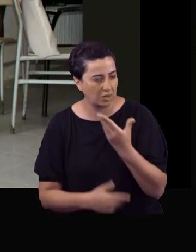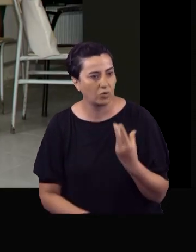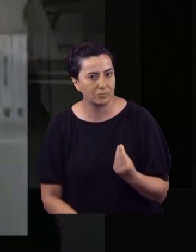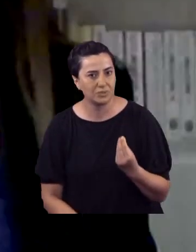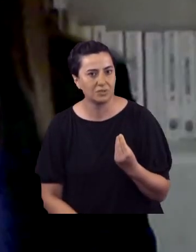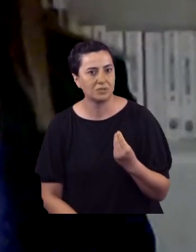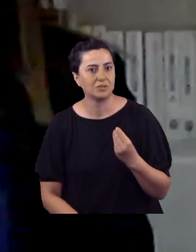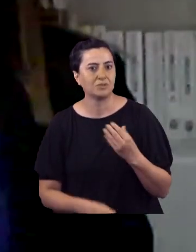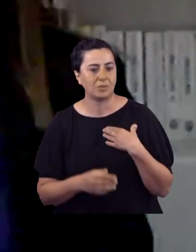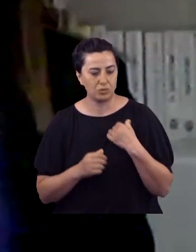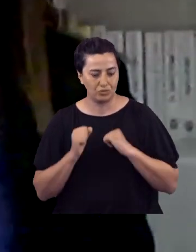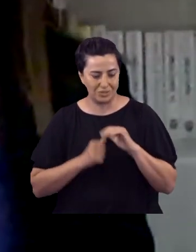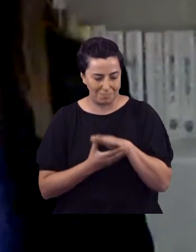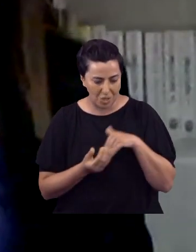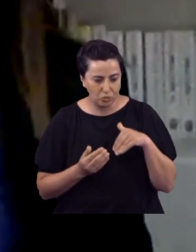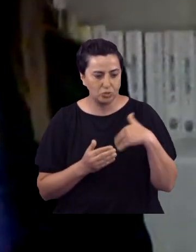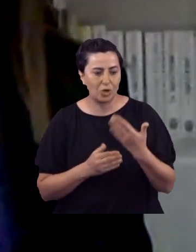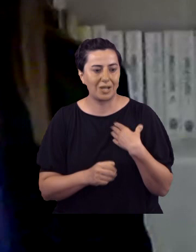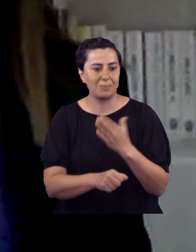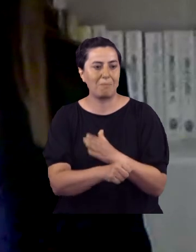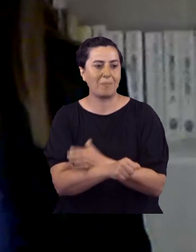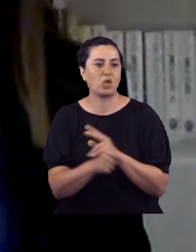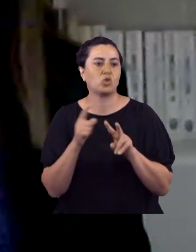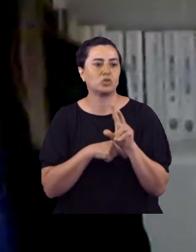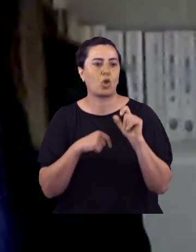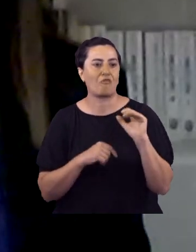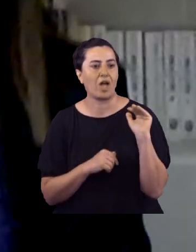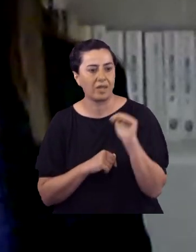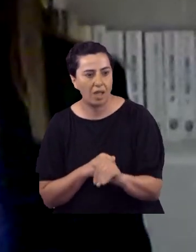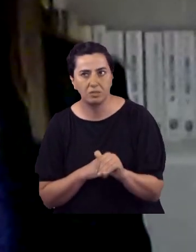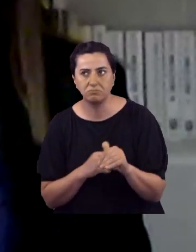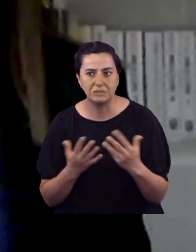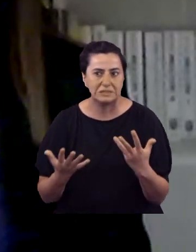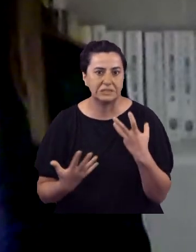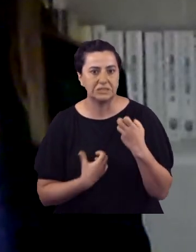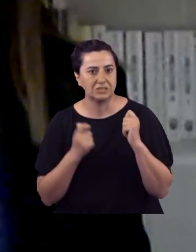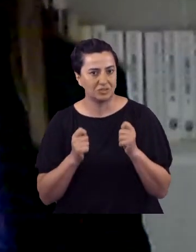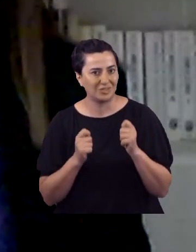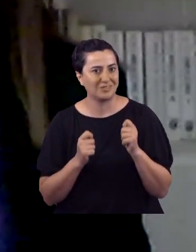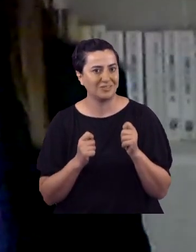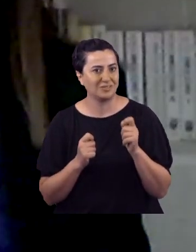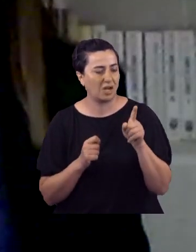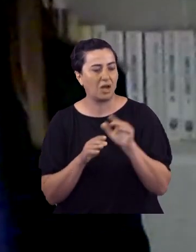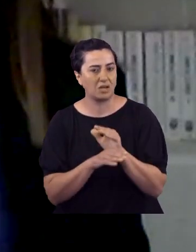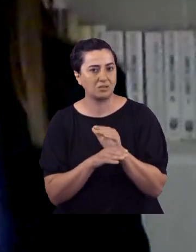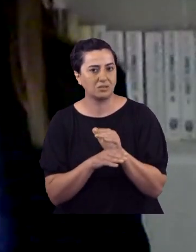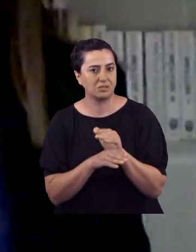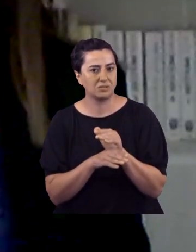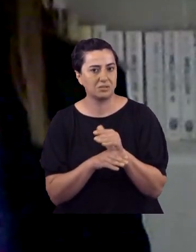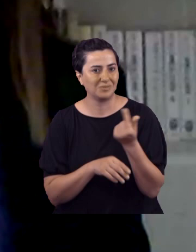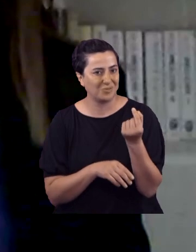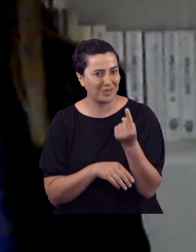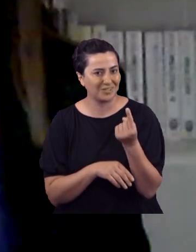mısınız? Dediniz ki yüksek ölümünü bitirdim, Yüksekova'ya döndüm. Ama o minicik belki hayatımızdan